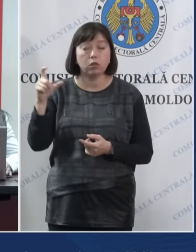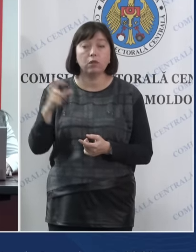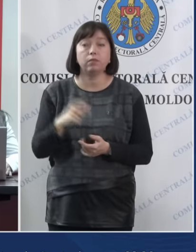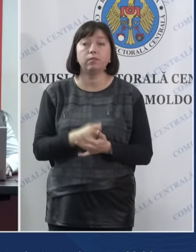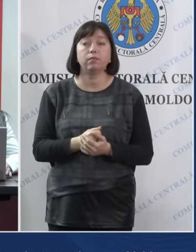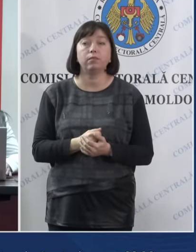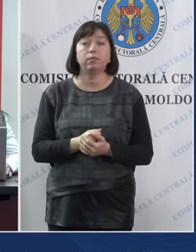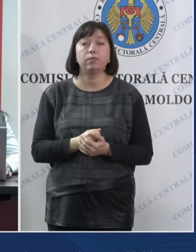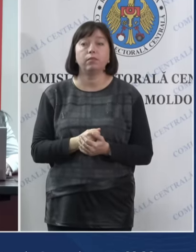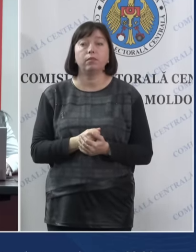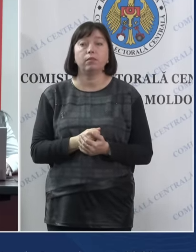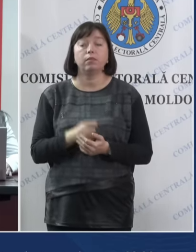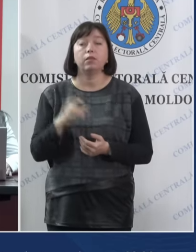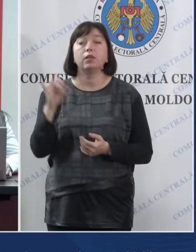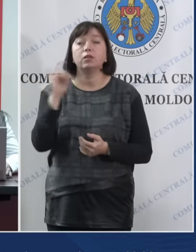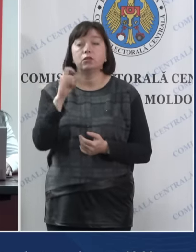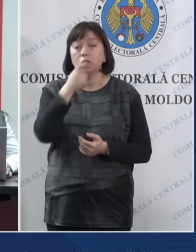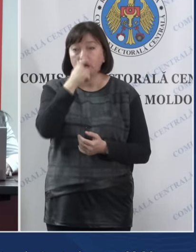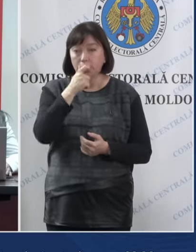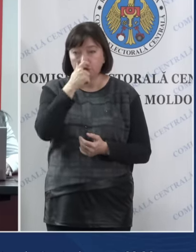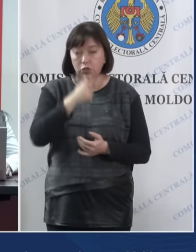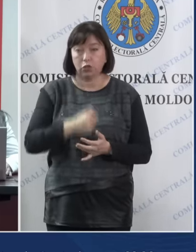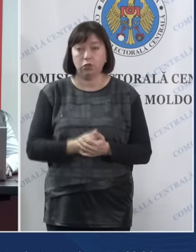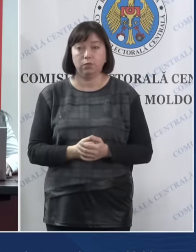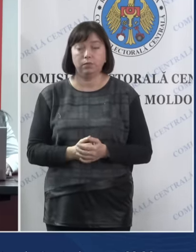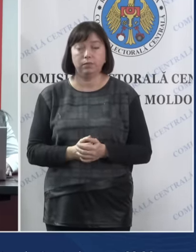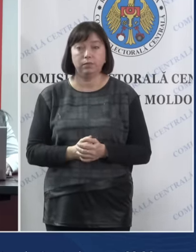Hâncești.